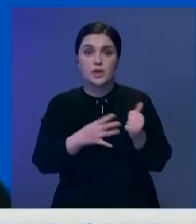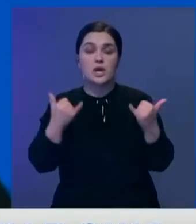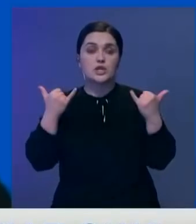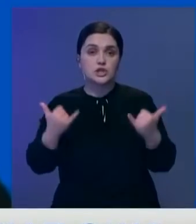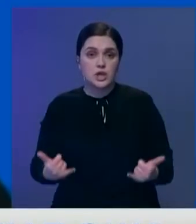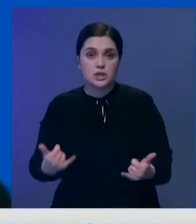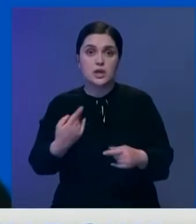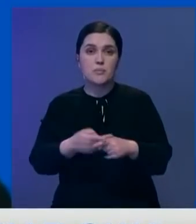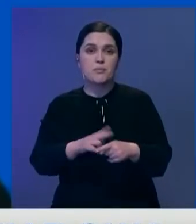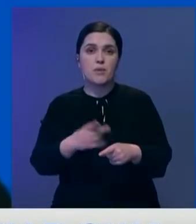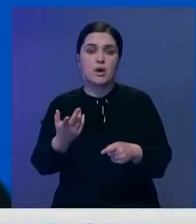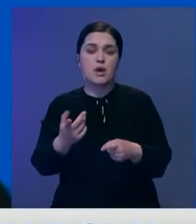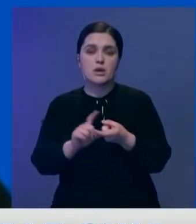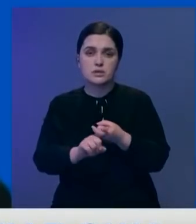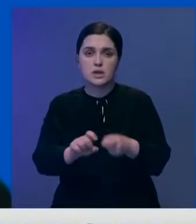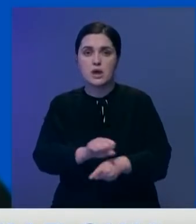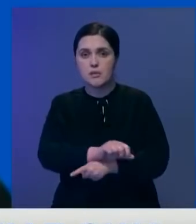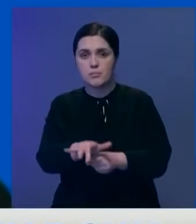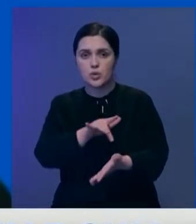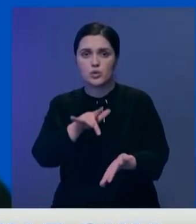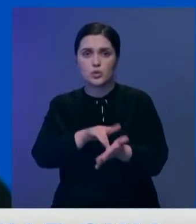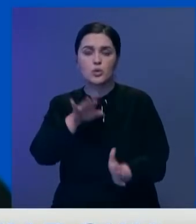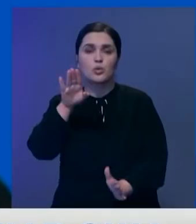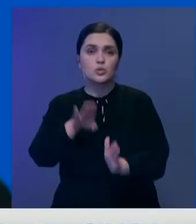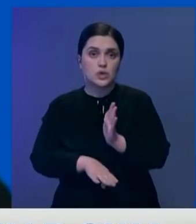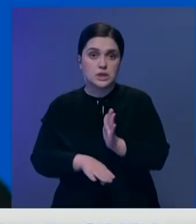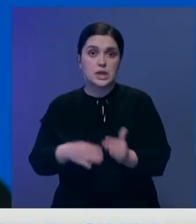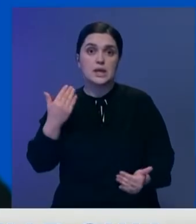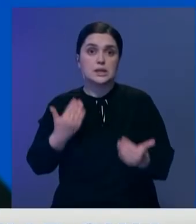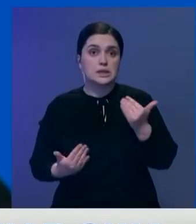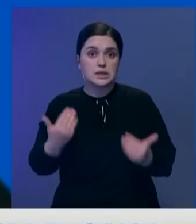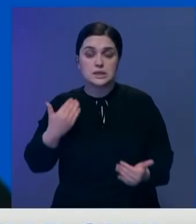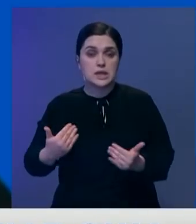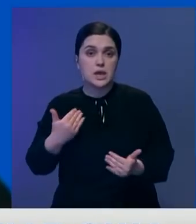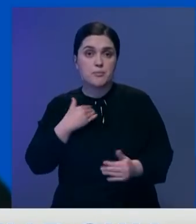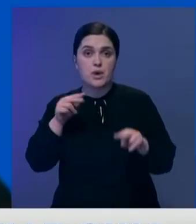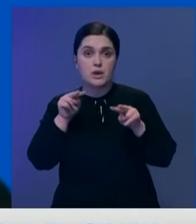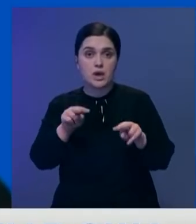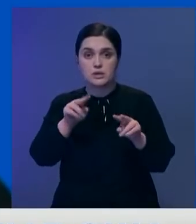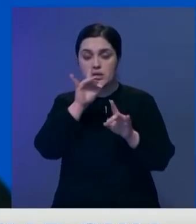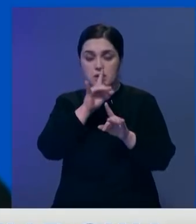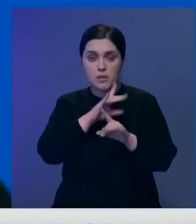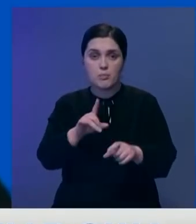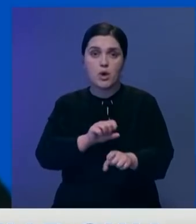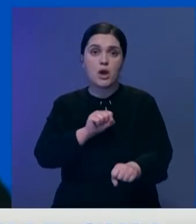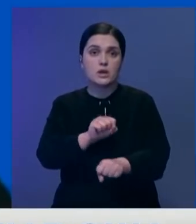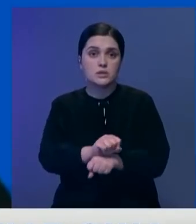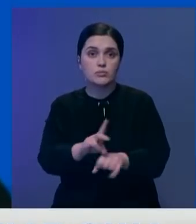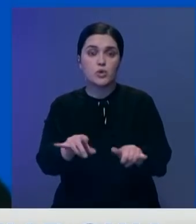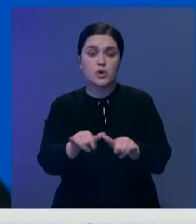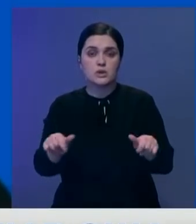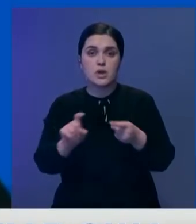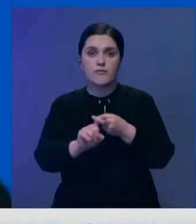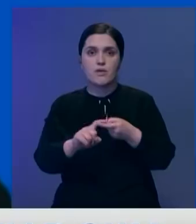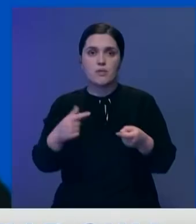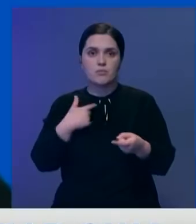эпидемиологическая ситуация в некоторых штатах стала ухудшаться. Если мы не возьмем под контроль и не остановим распространение вируса, мы можем